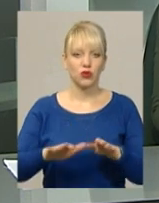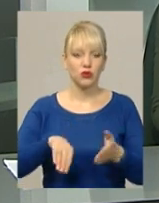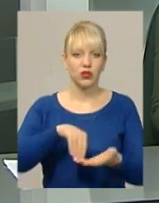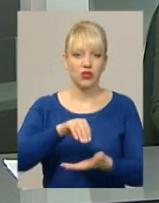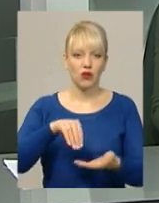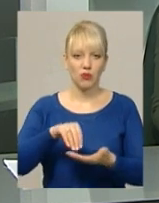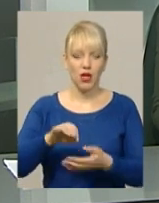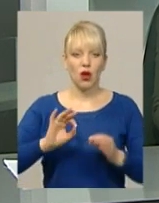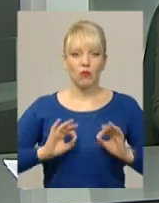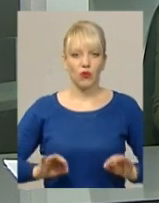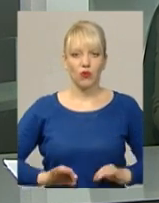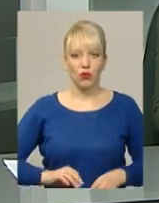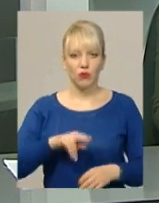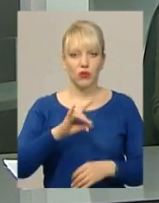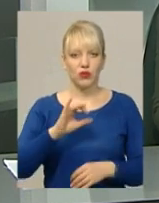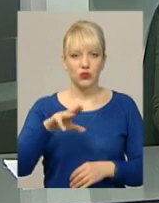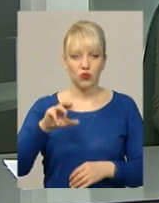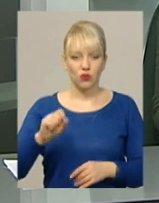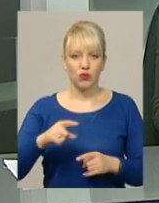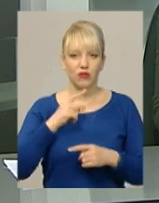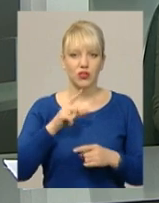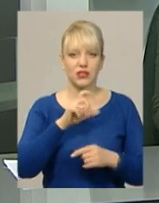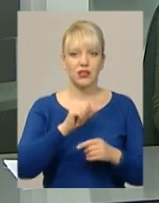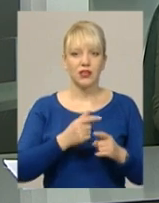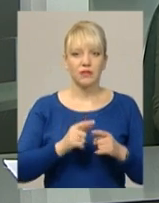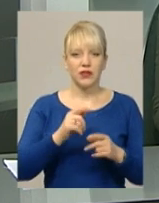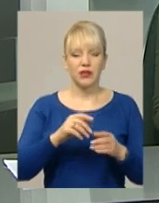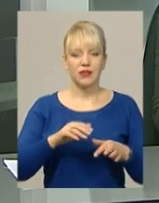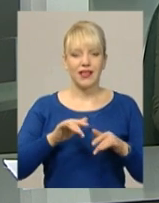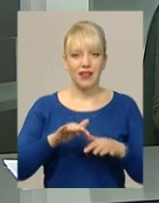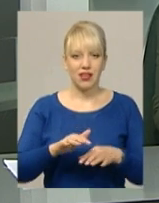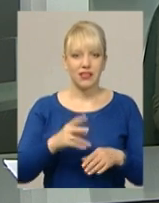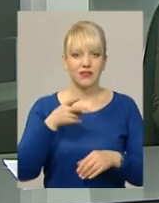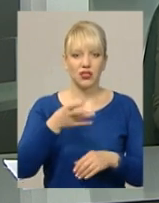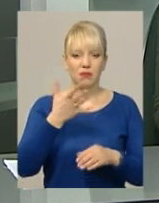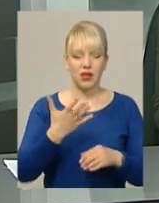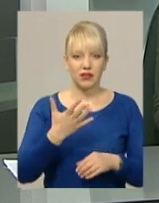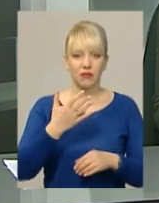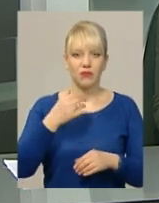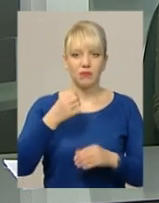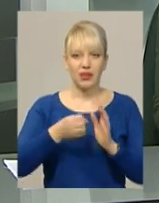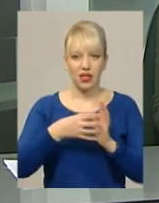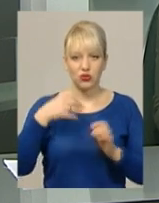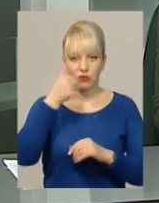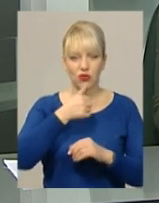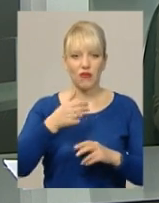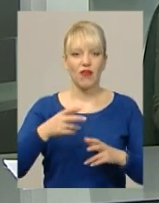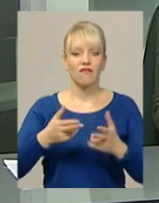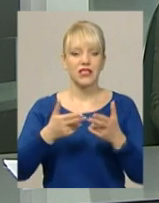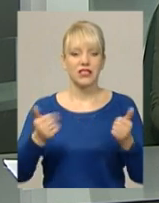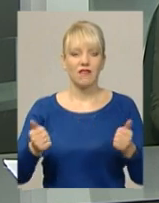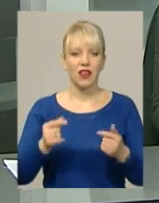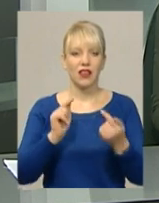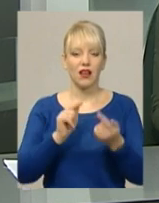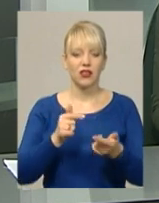словами прокурора Василя Приступи, діяльність підприємства-постачальника у 2015 році вже визнавали антиконкурентною. Додає,